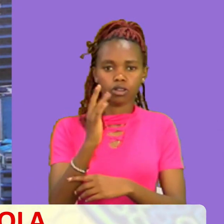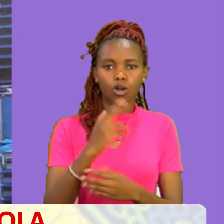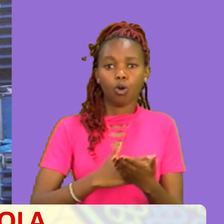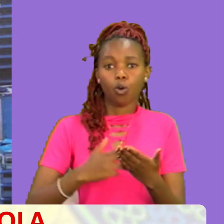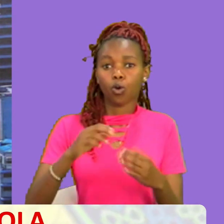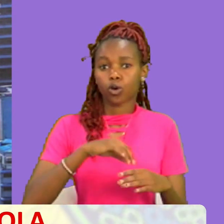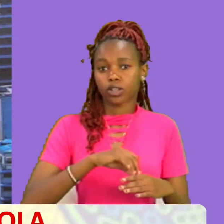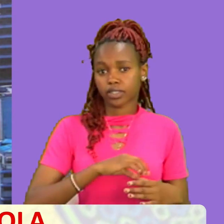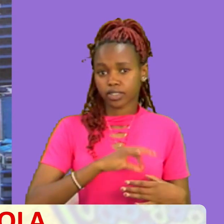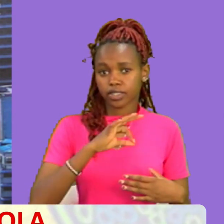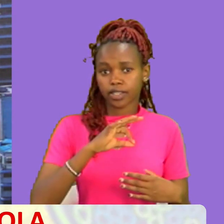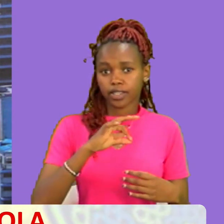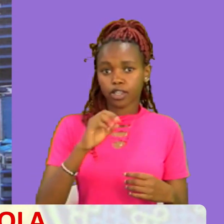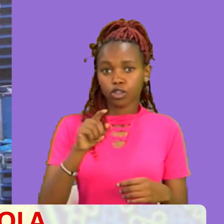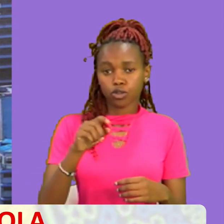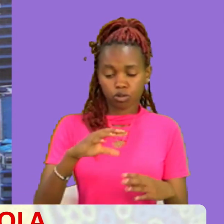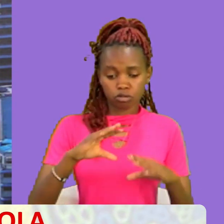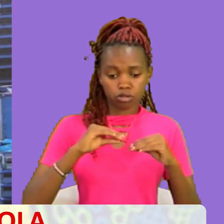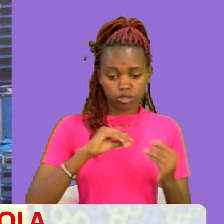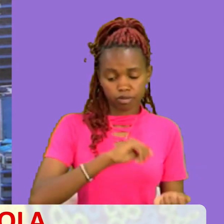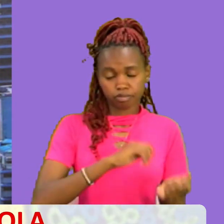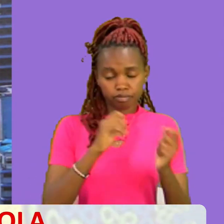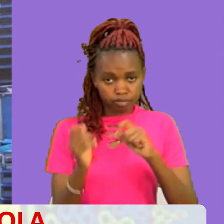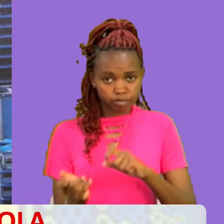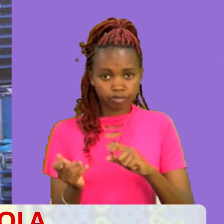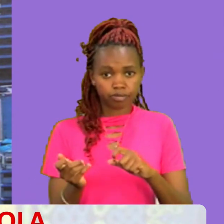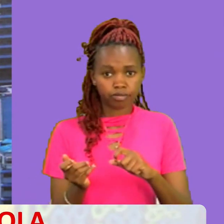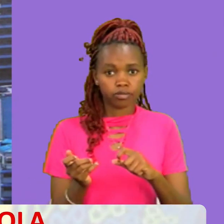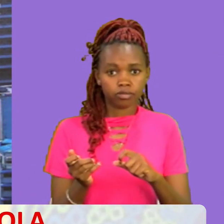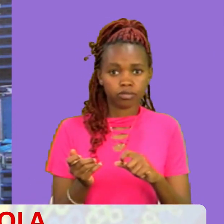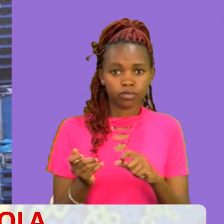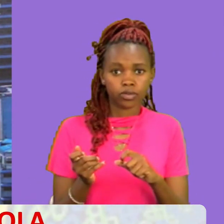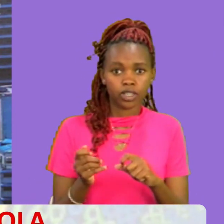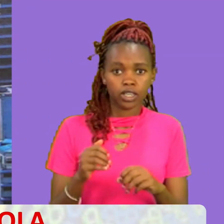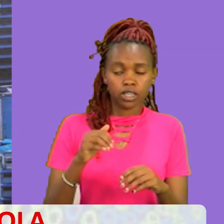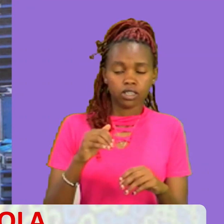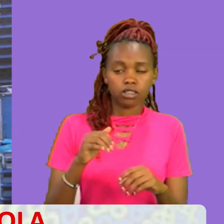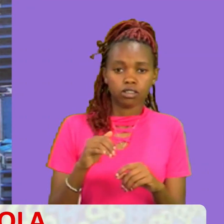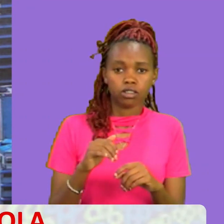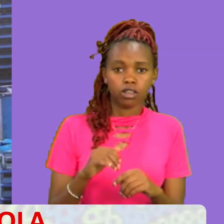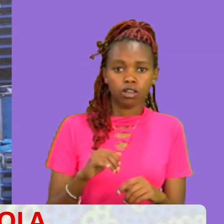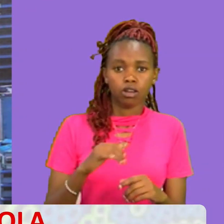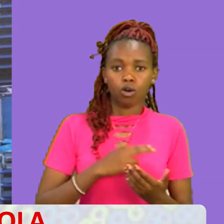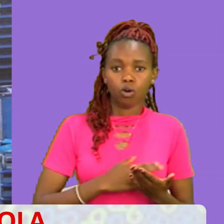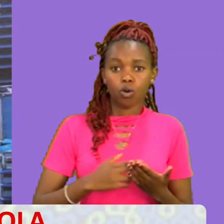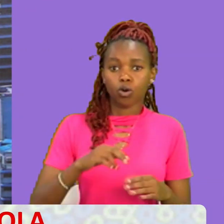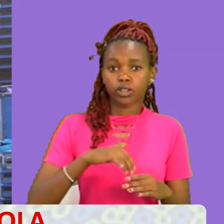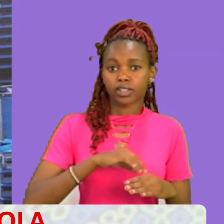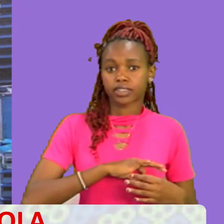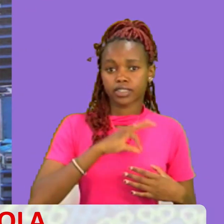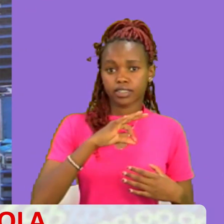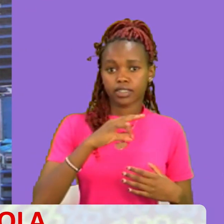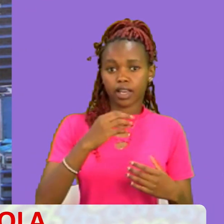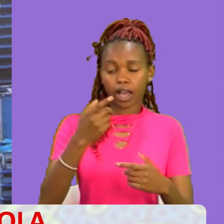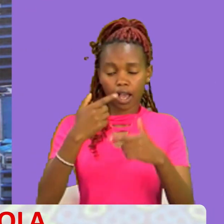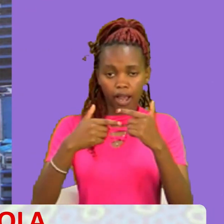ukisha Pokea ubatizo Wa romu takatifu Ukisha pokeo batizo Wa maji mengi Romu takatifu Ashuki juu ya